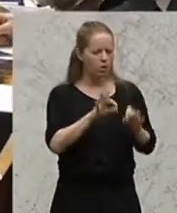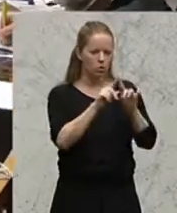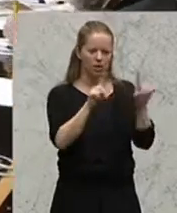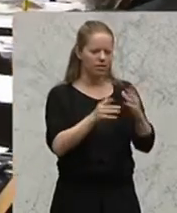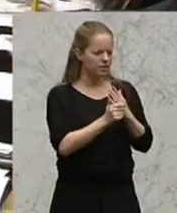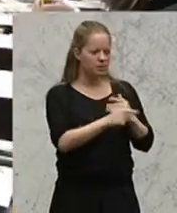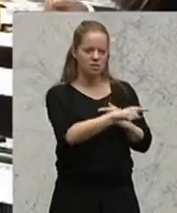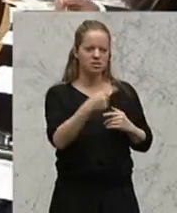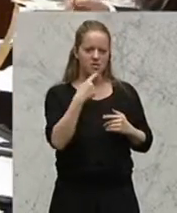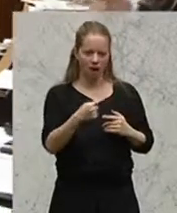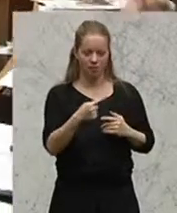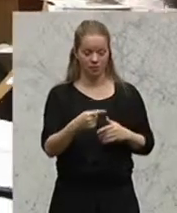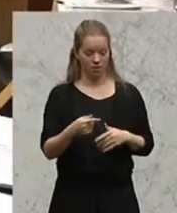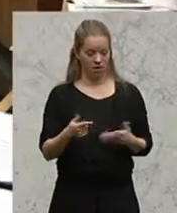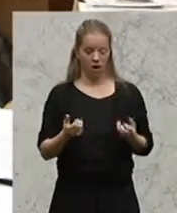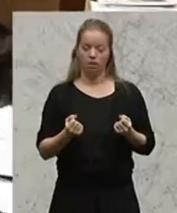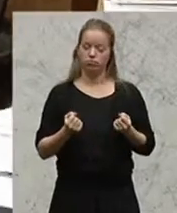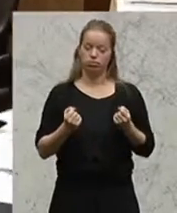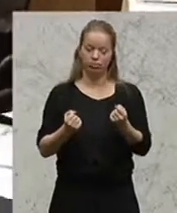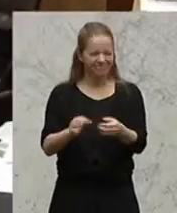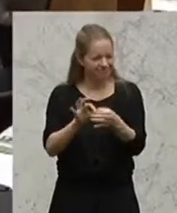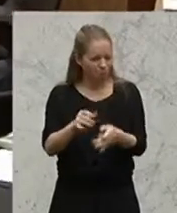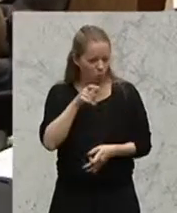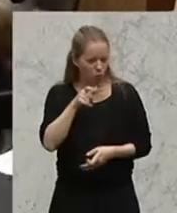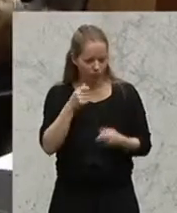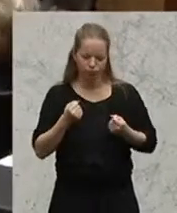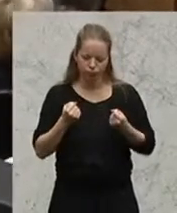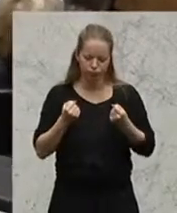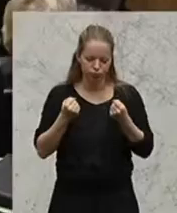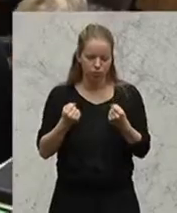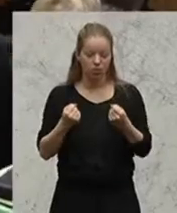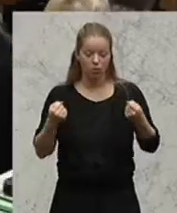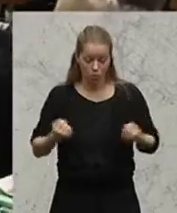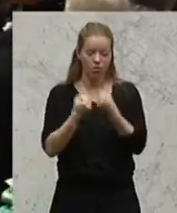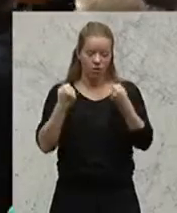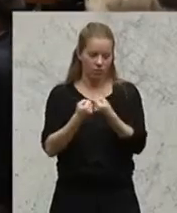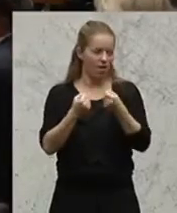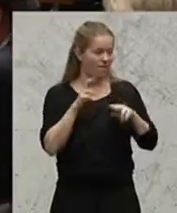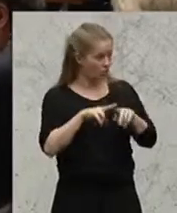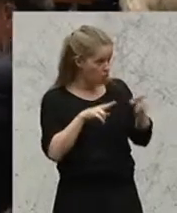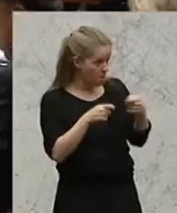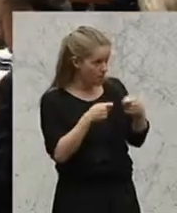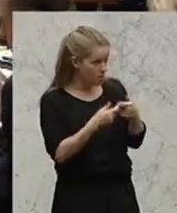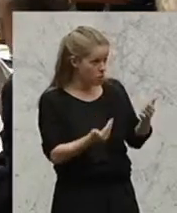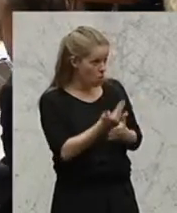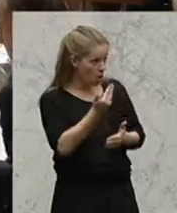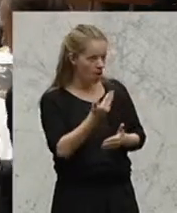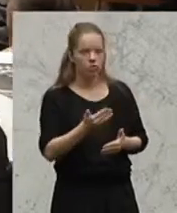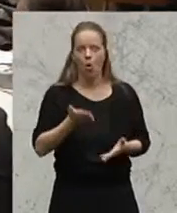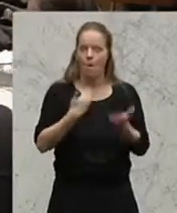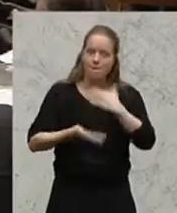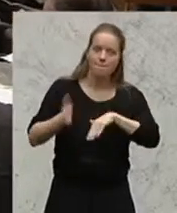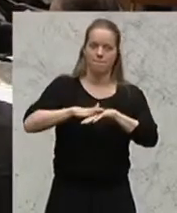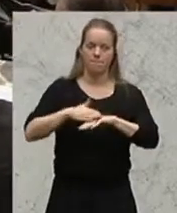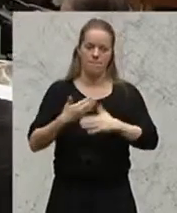die Zahl der beruflich bedingten Verkehrsunfälle wird durch diese Maßnahme rapide ansteigen. Sie lachen